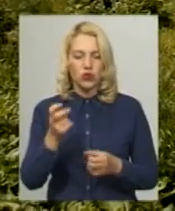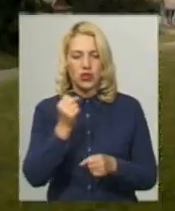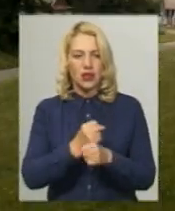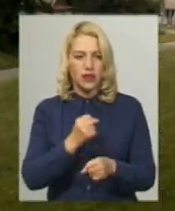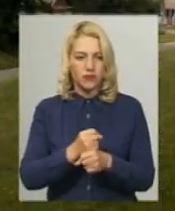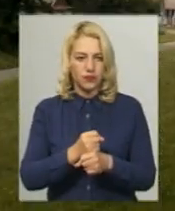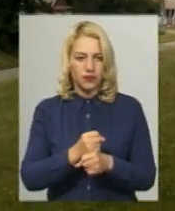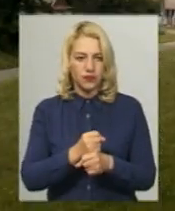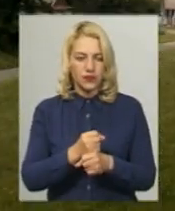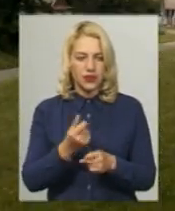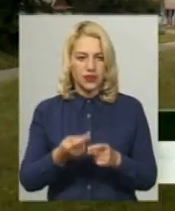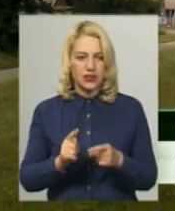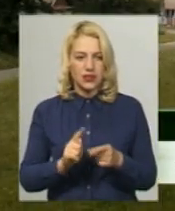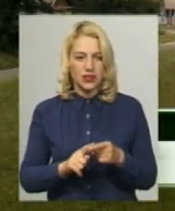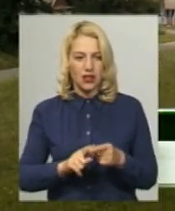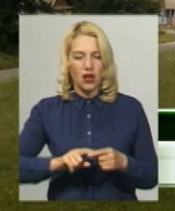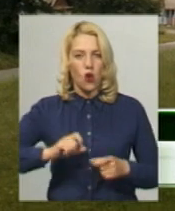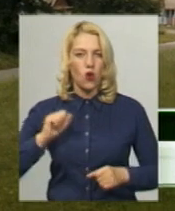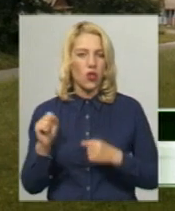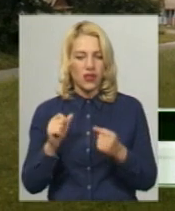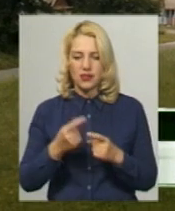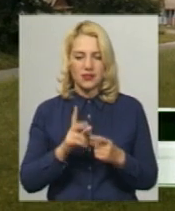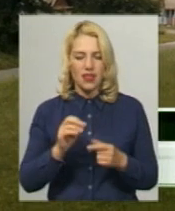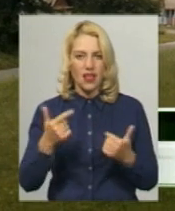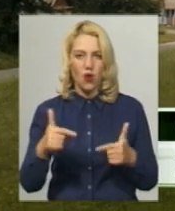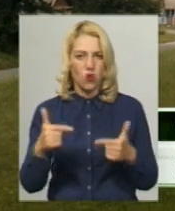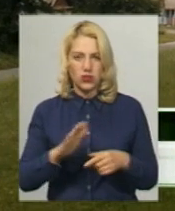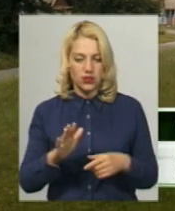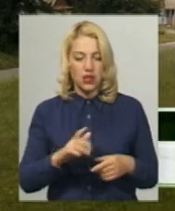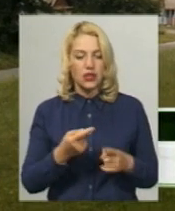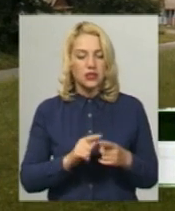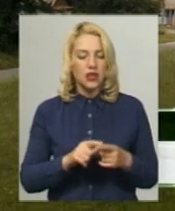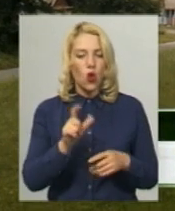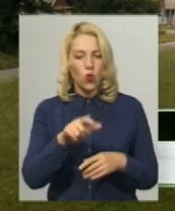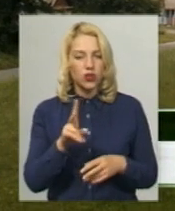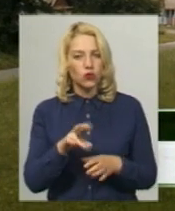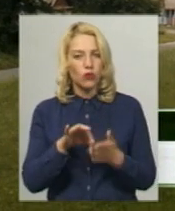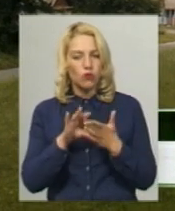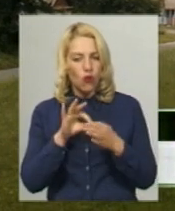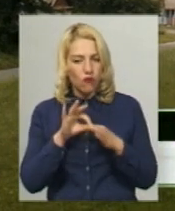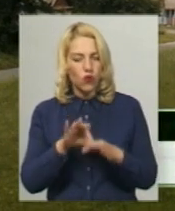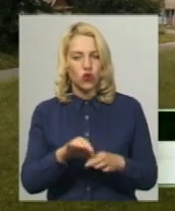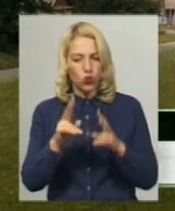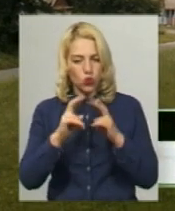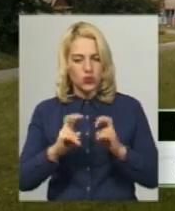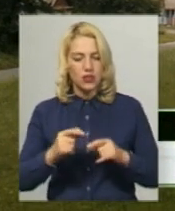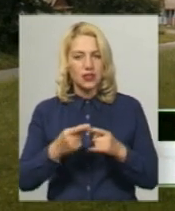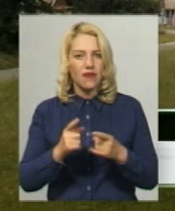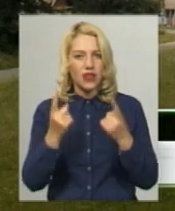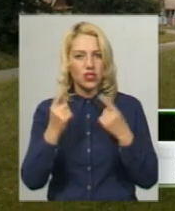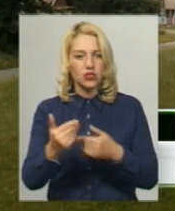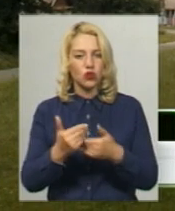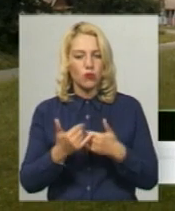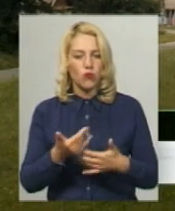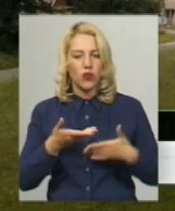Погорілець. Це не гості, це колеги, це люди, які ведуть дослідження, і, зрозуміло, це величезна допомога для нас, тому що ми